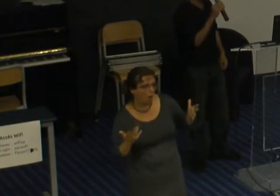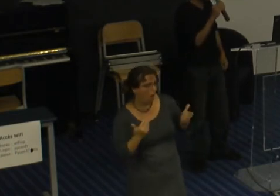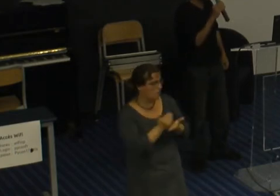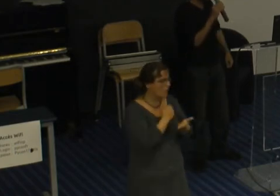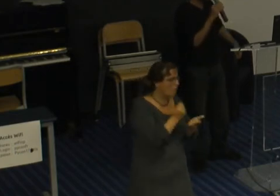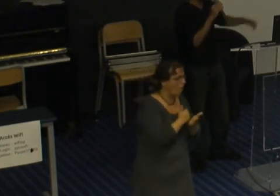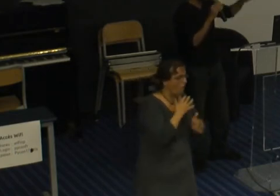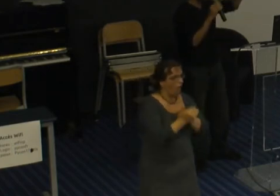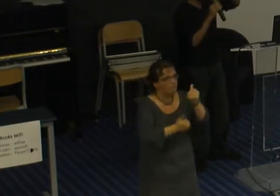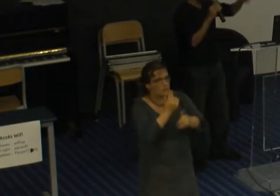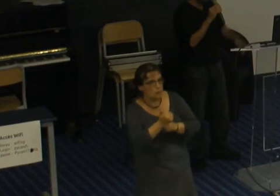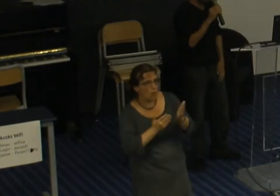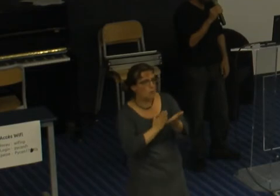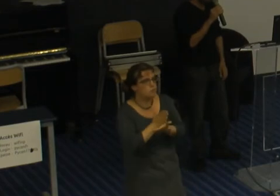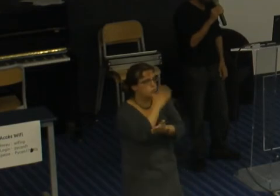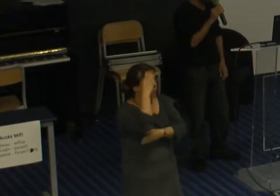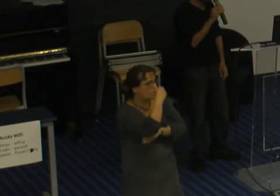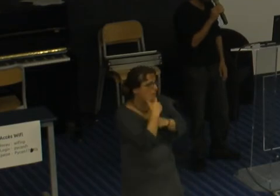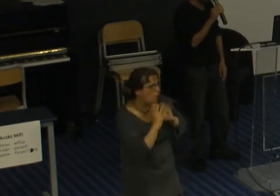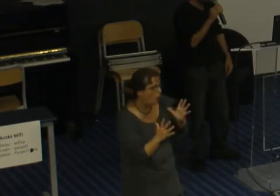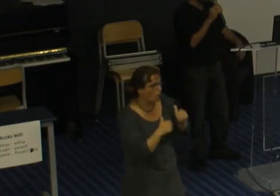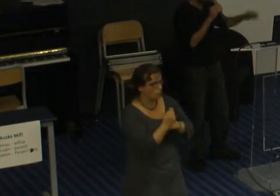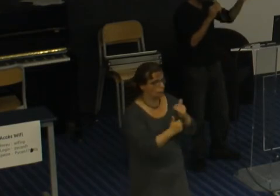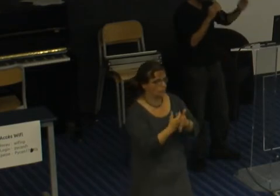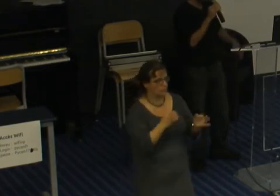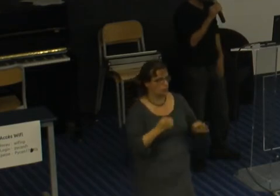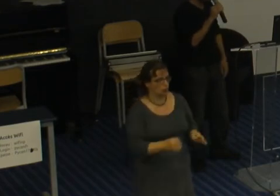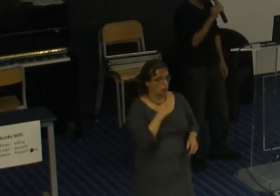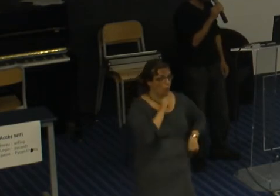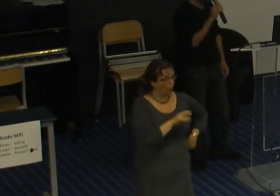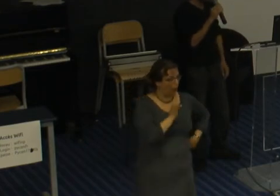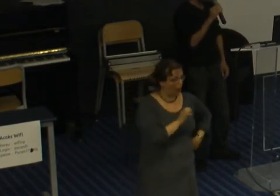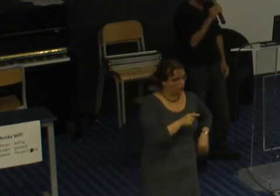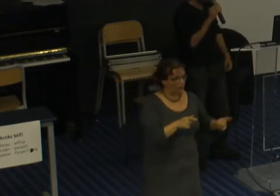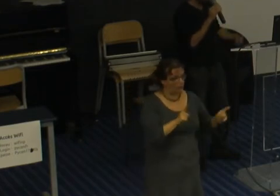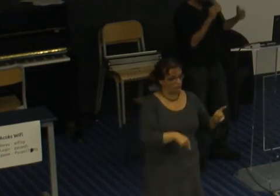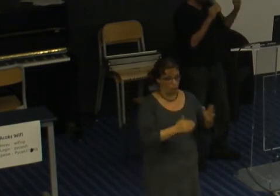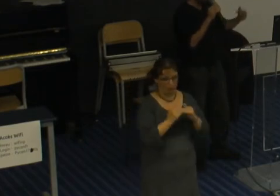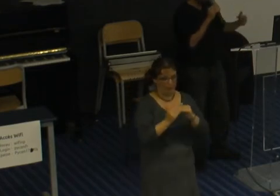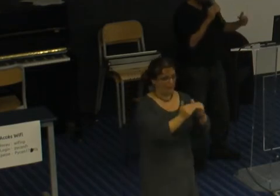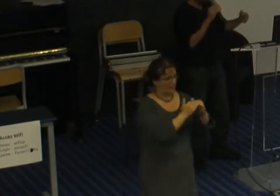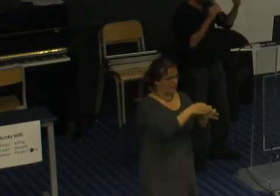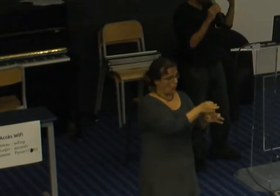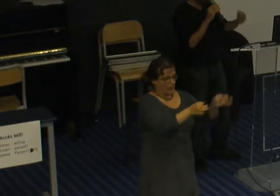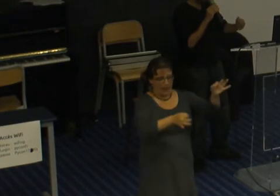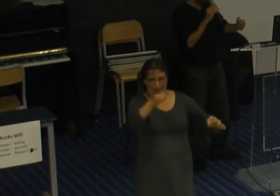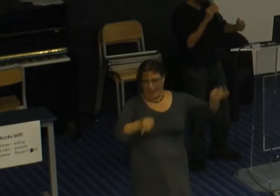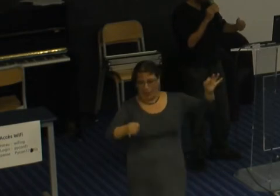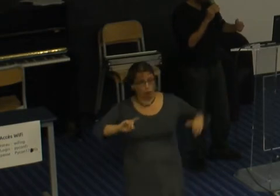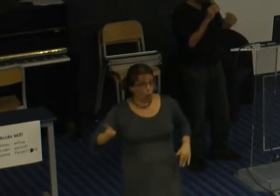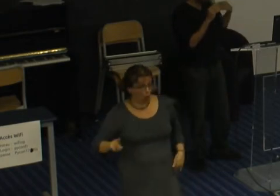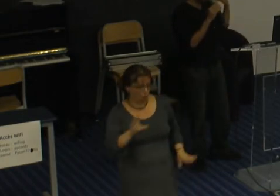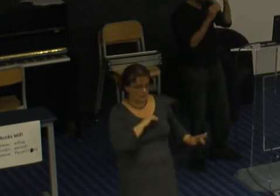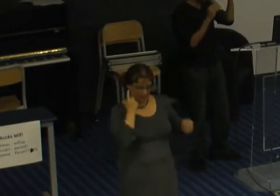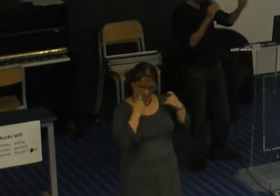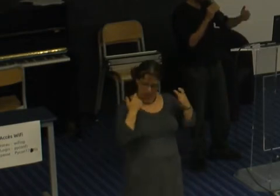personne parce qu'on a pas assez de gens de telle catégorie à tel endroit non c'est se poser la question est-ce qu'on a mal fait